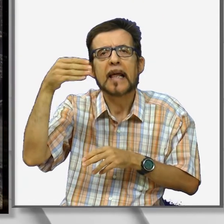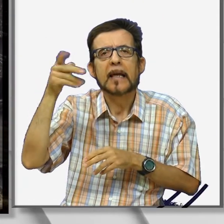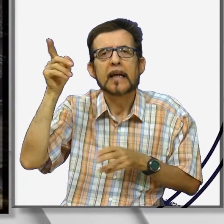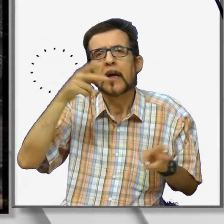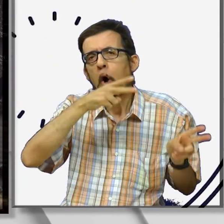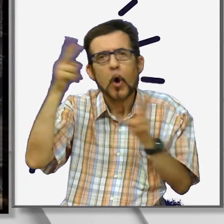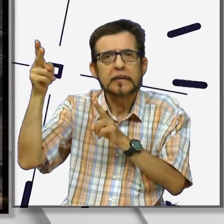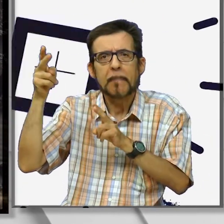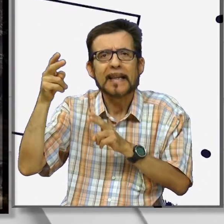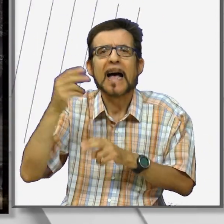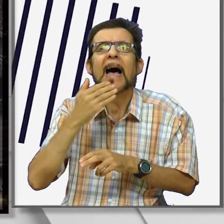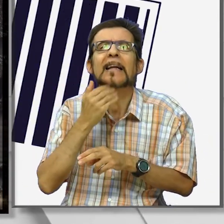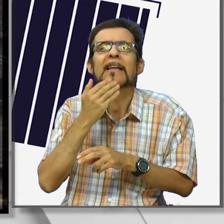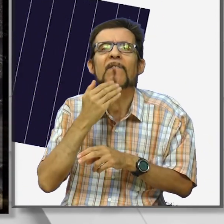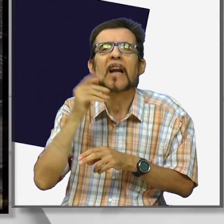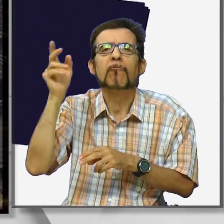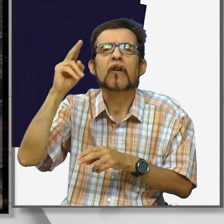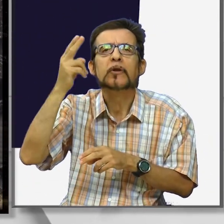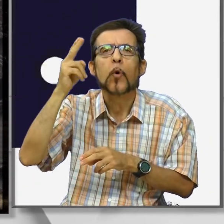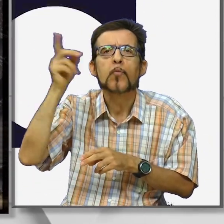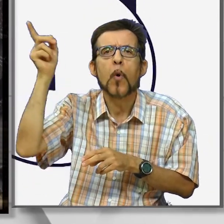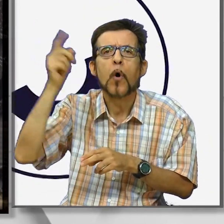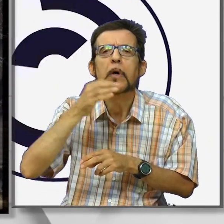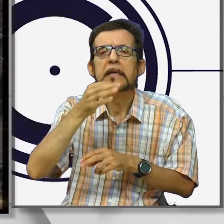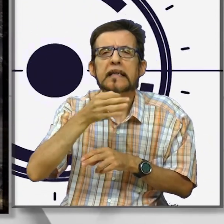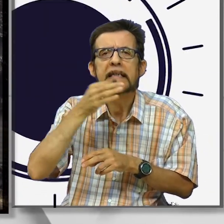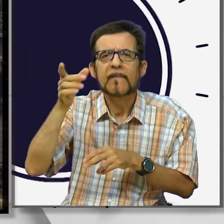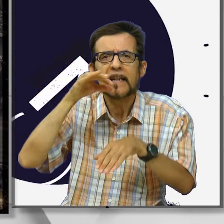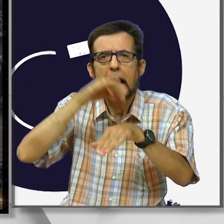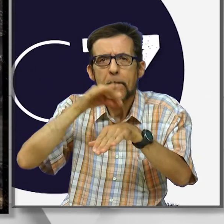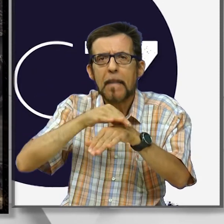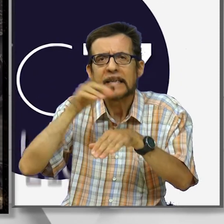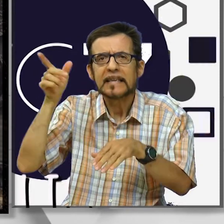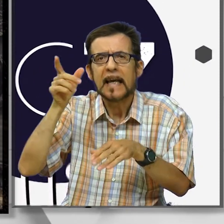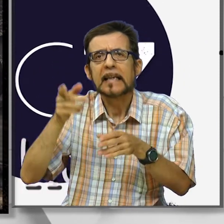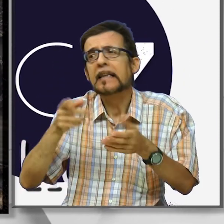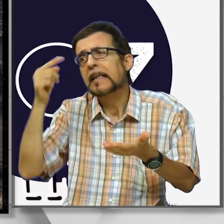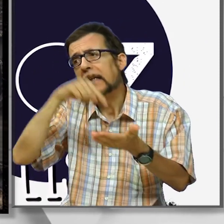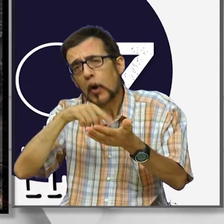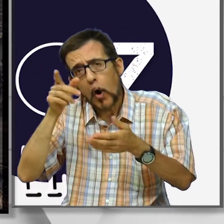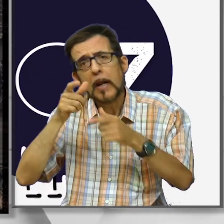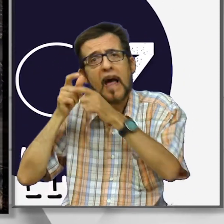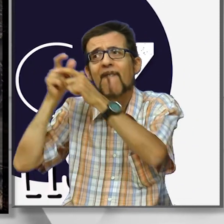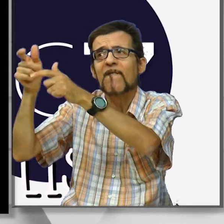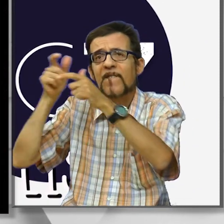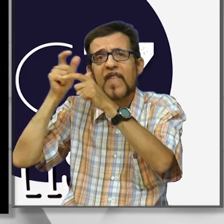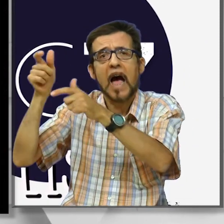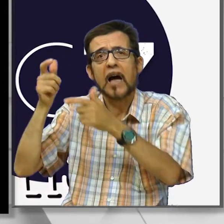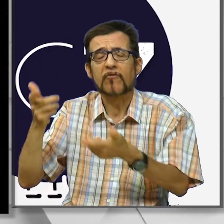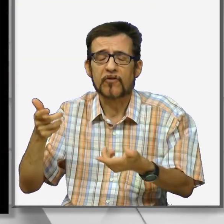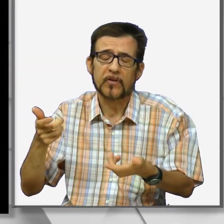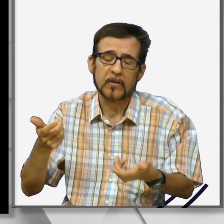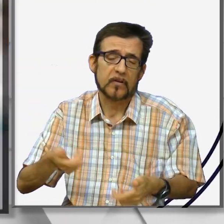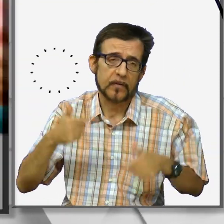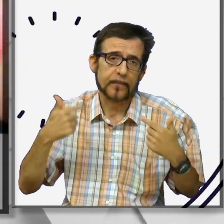pazienti. Questo significa che per le pazienti ricominciano i cosiddetti viaggi della speranza. Oltre